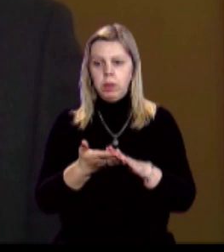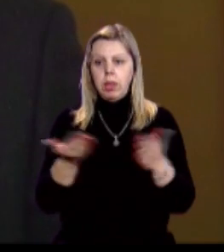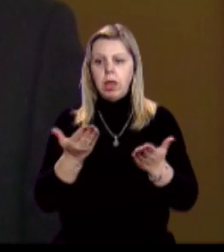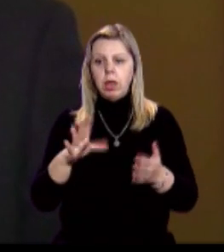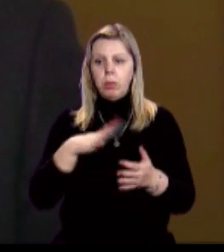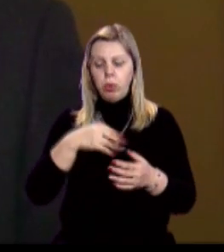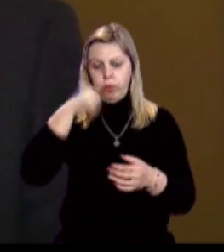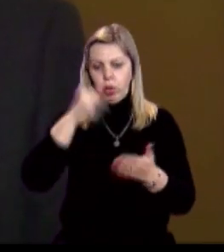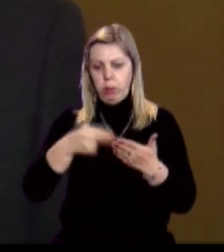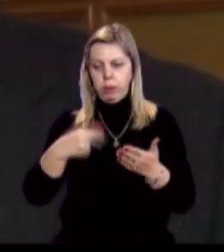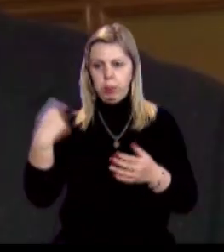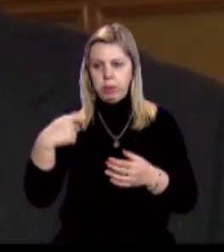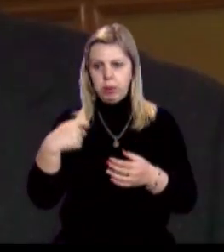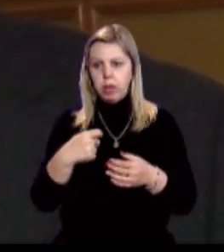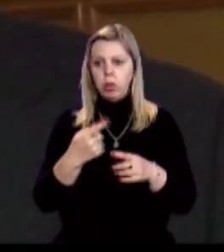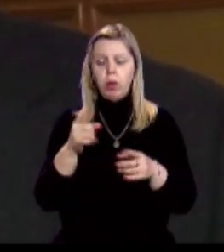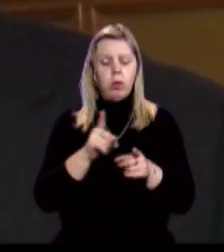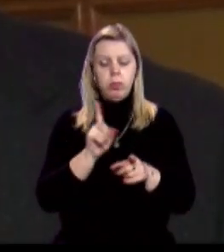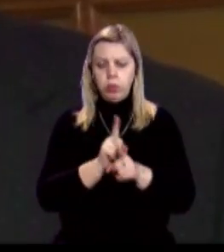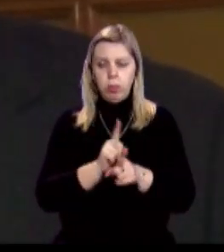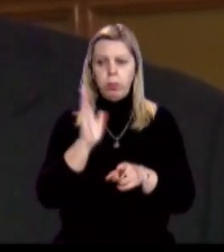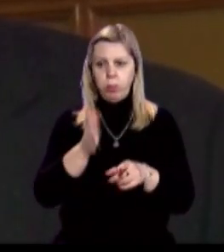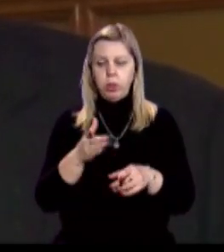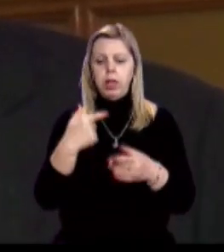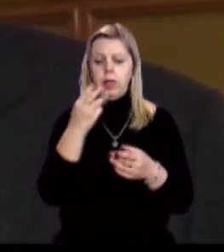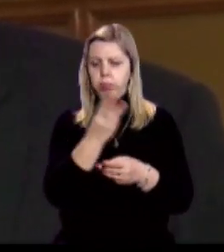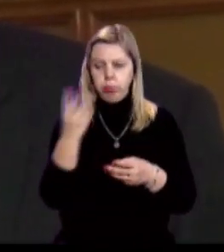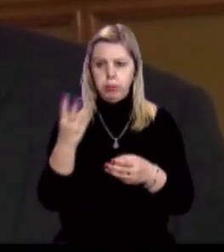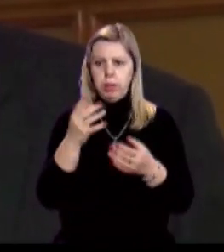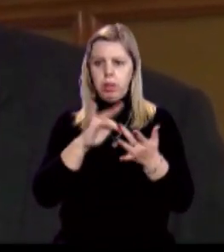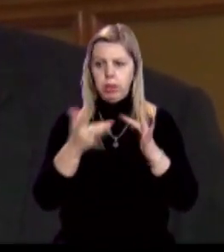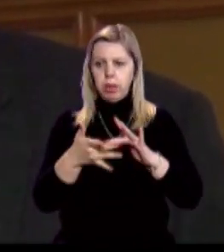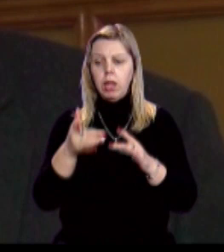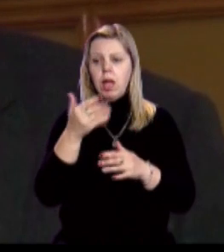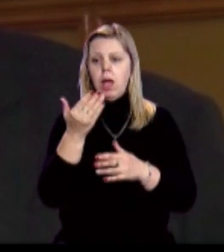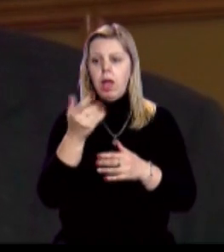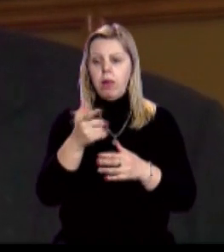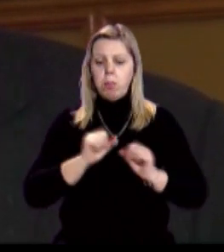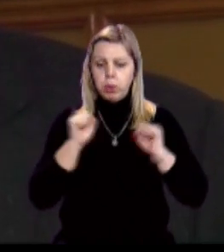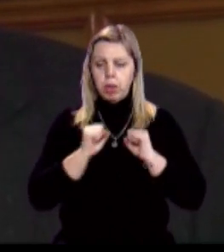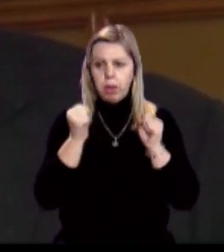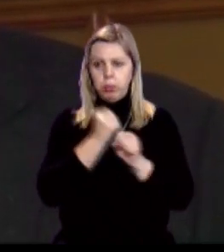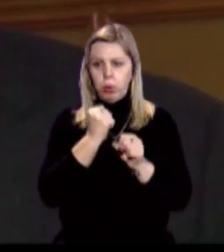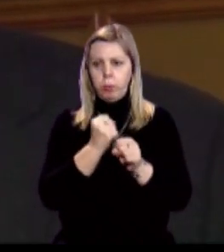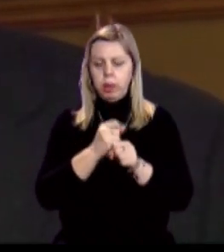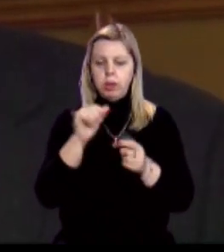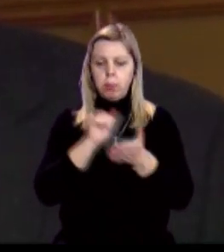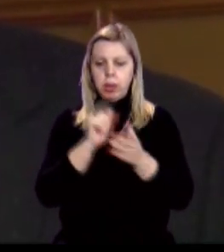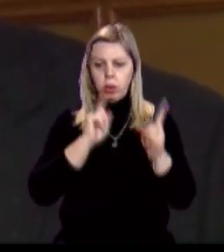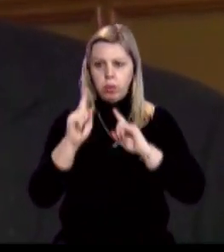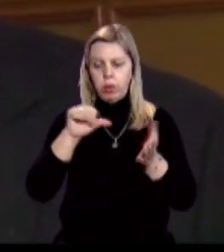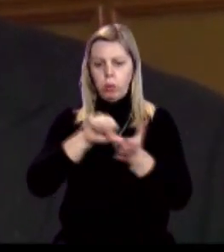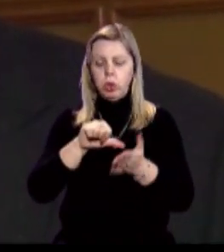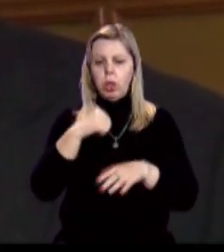які були вчора підписані президентом України. Однозначно це має бути вислано на сайті і ми нам постараємося зробити прес-конференцію